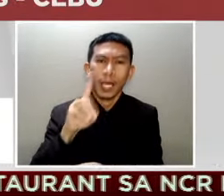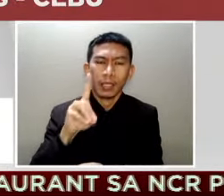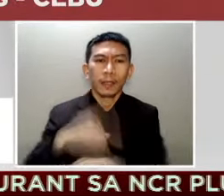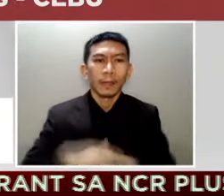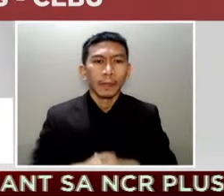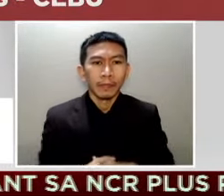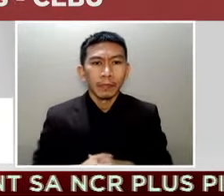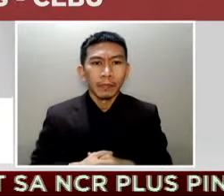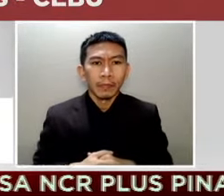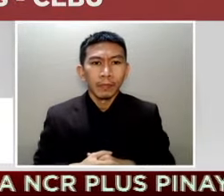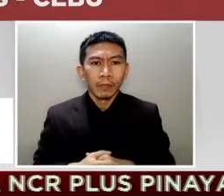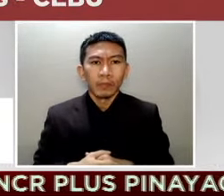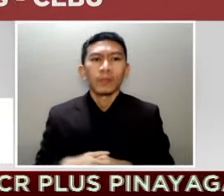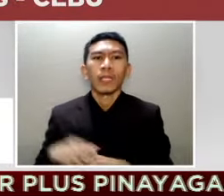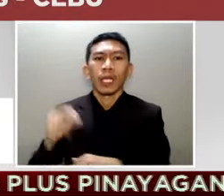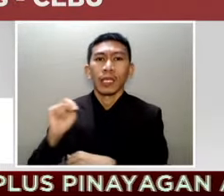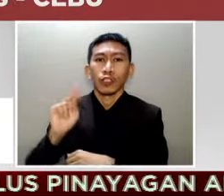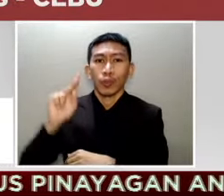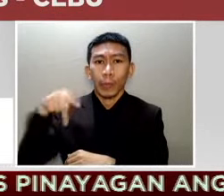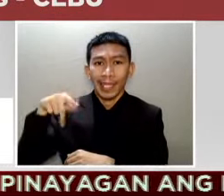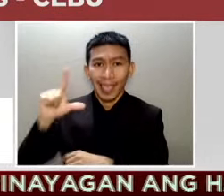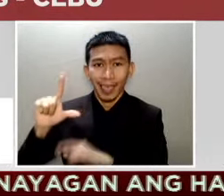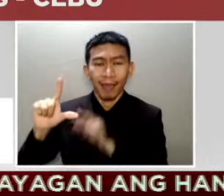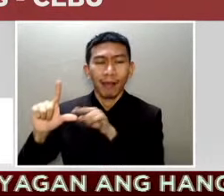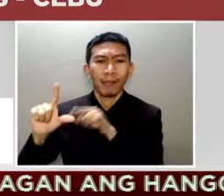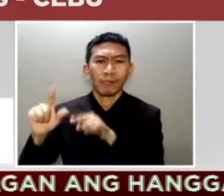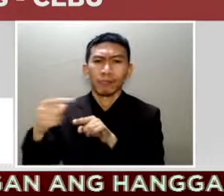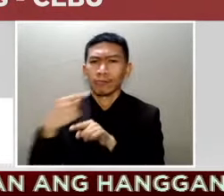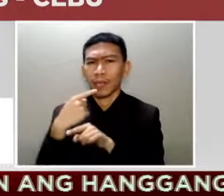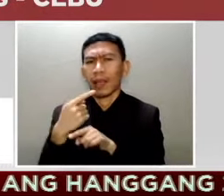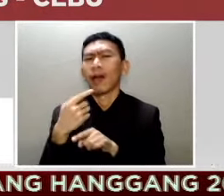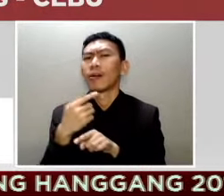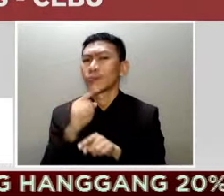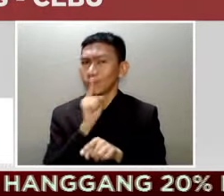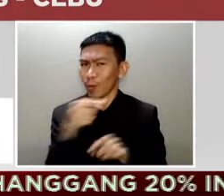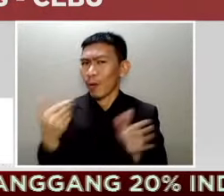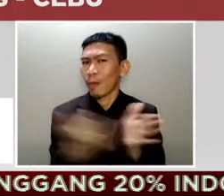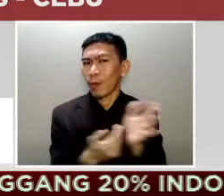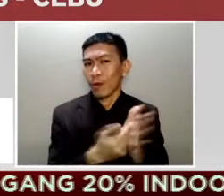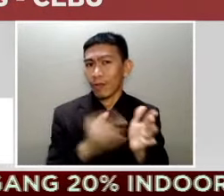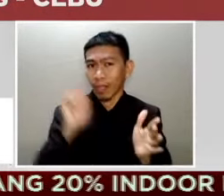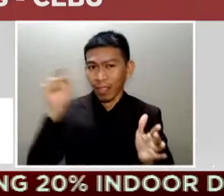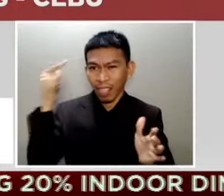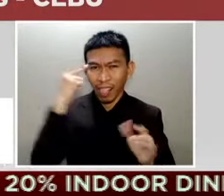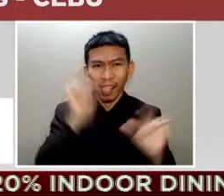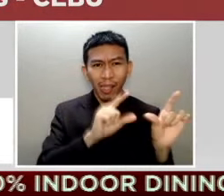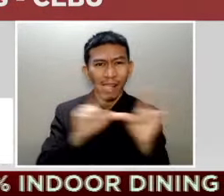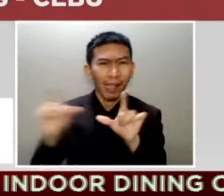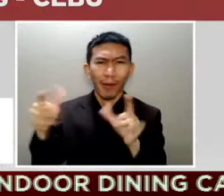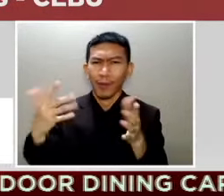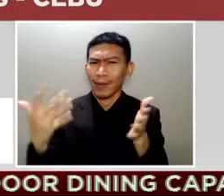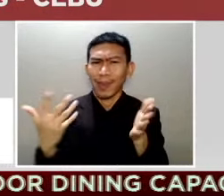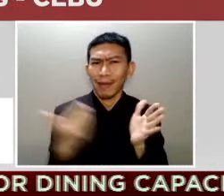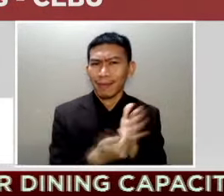patunay ito na walang basihan ang red tagging ng gobyerno sa mga lumad school